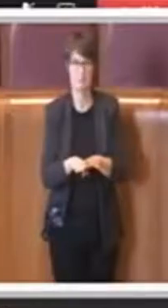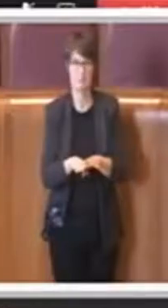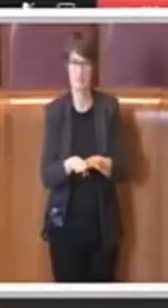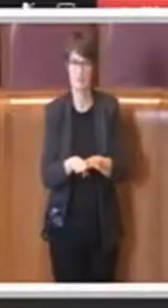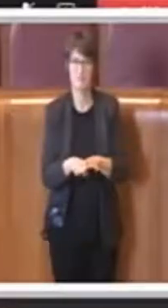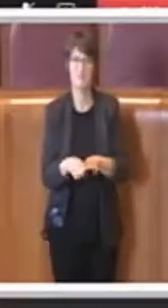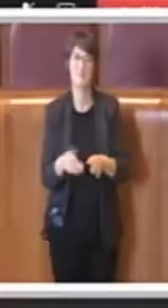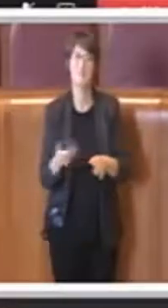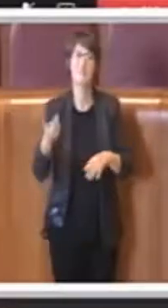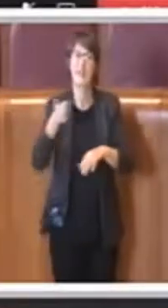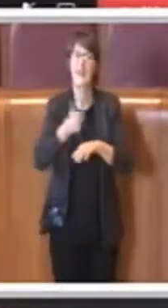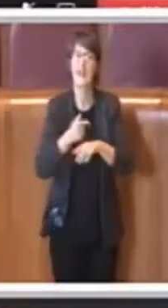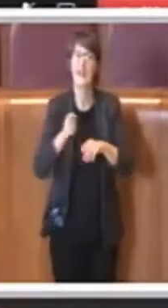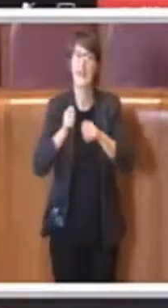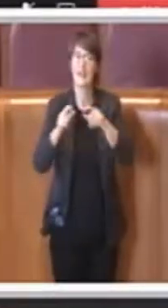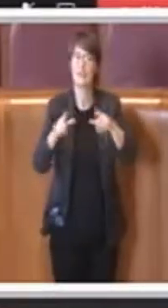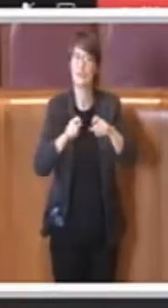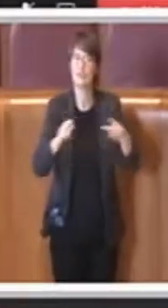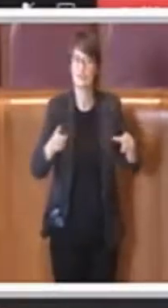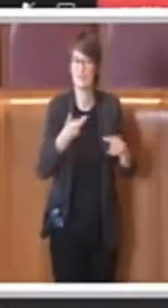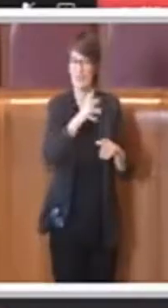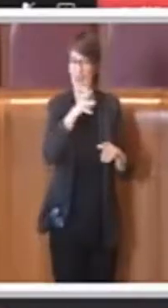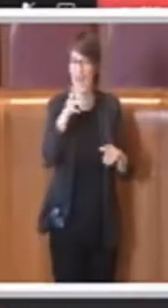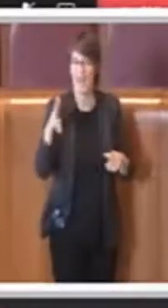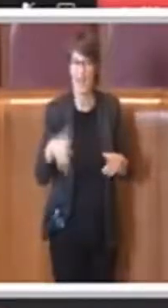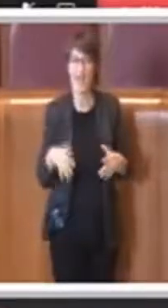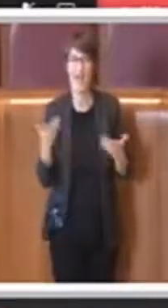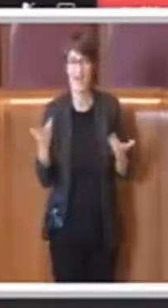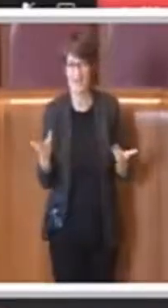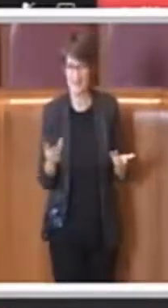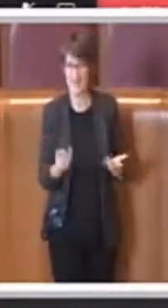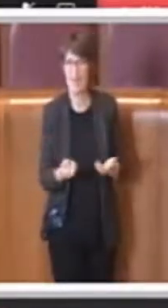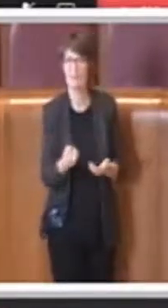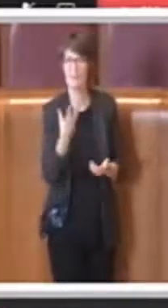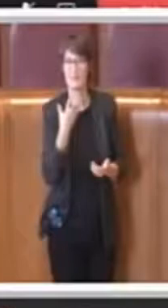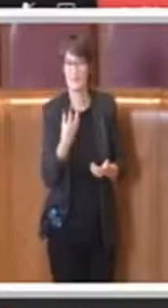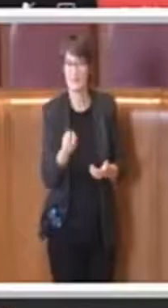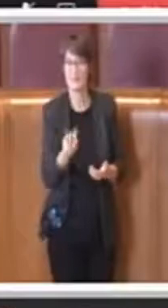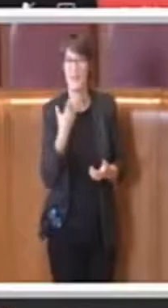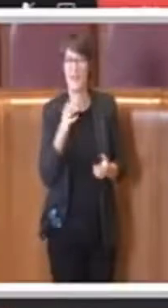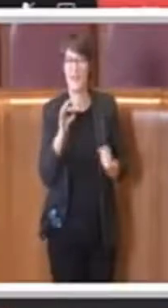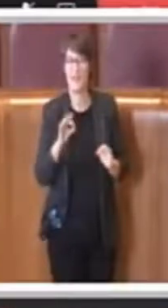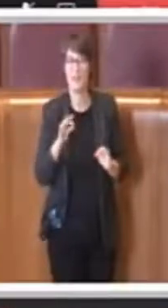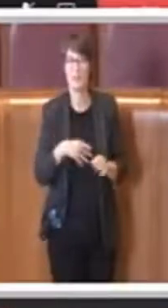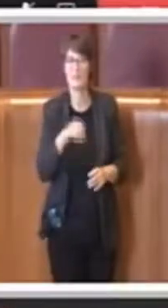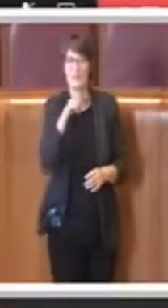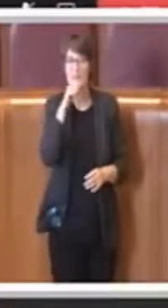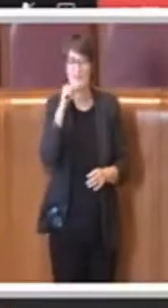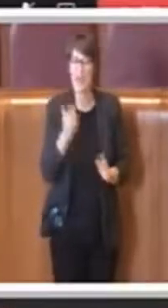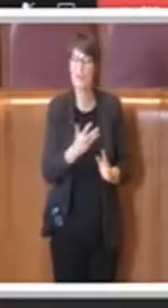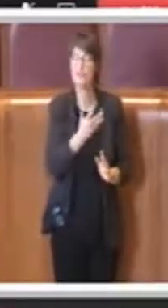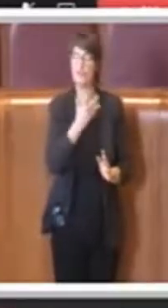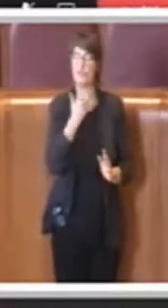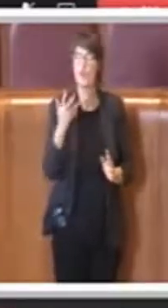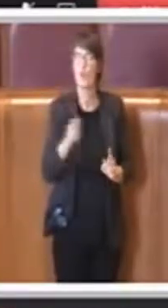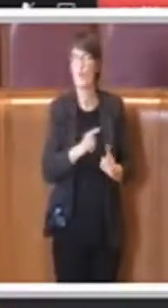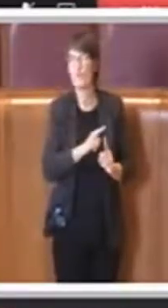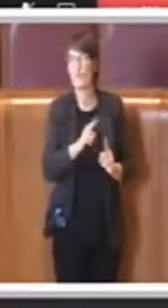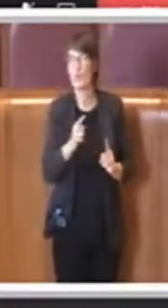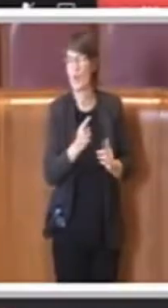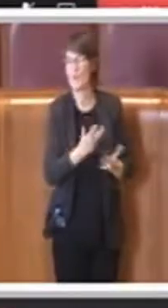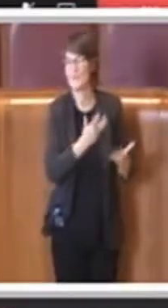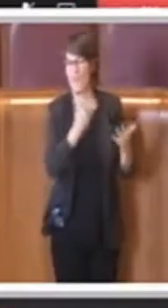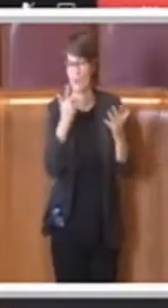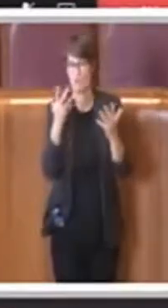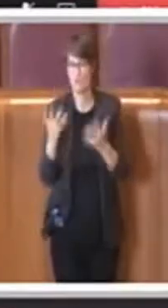capitali che si sono trasformate in città stato, ha impiegato dai 5 ai 10 anni per poter ridefinire il proprio assetto e